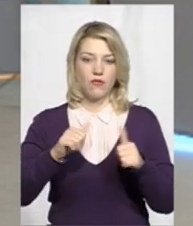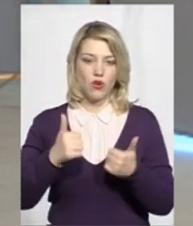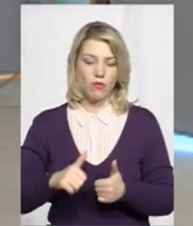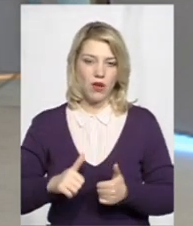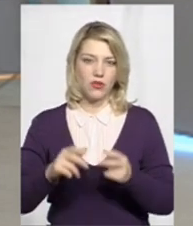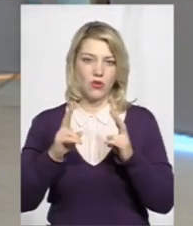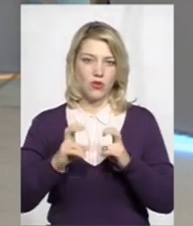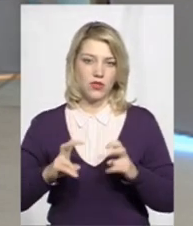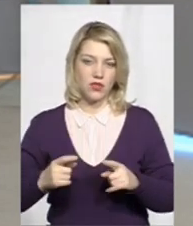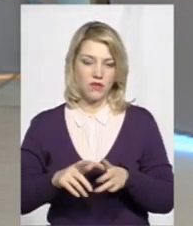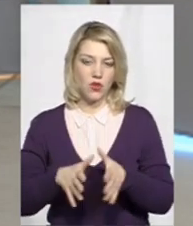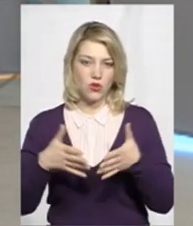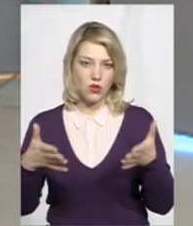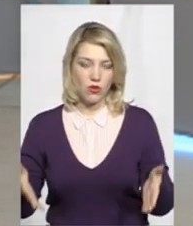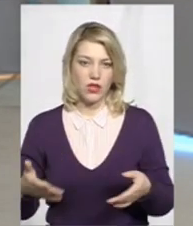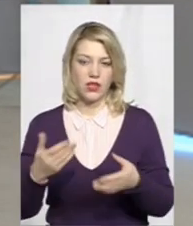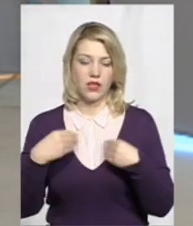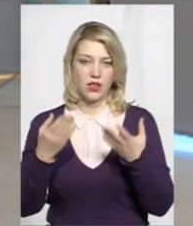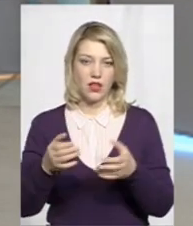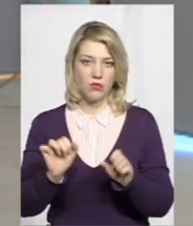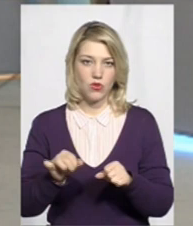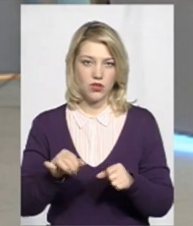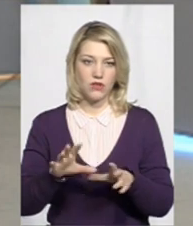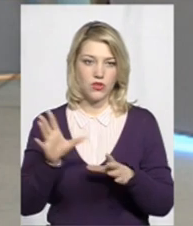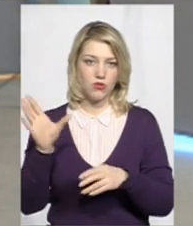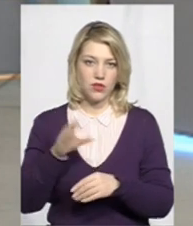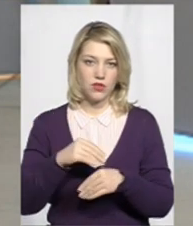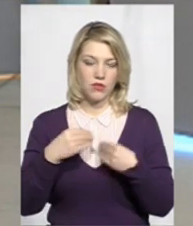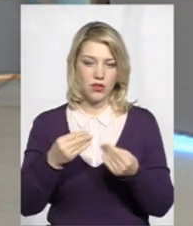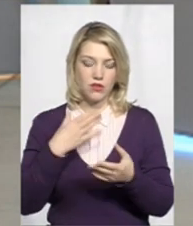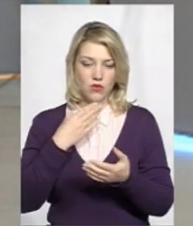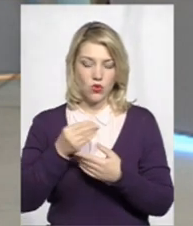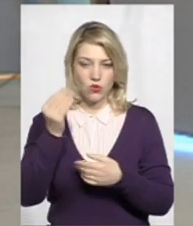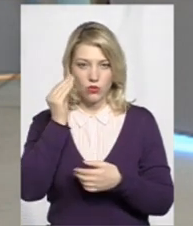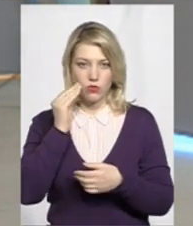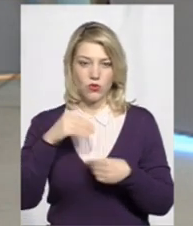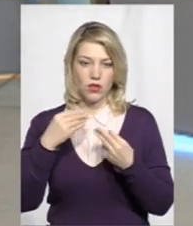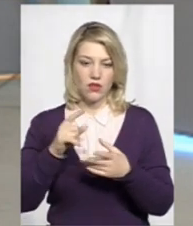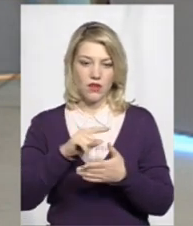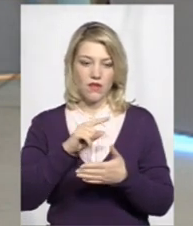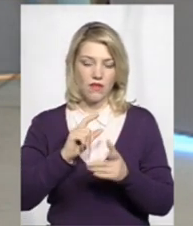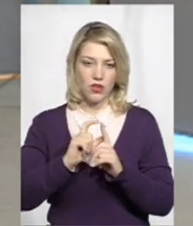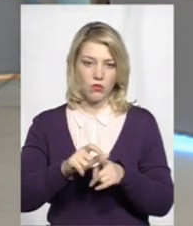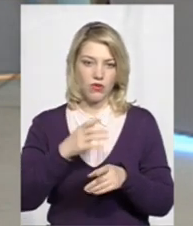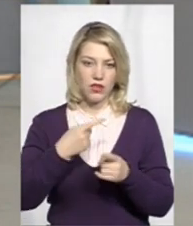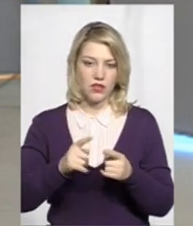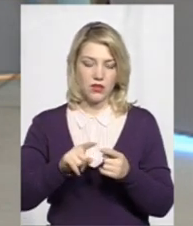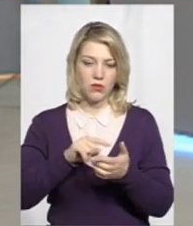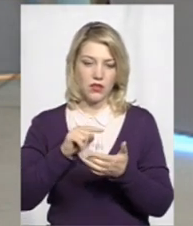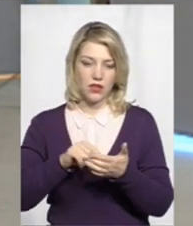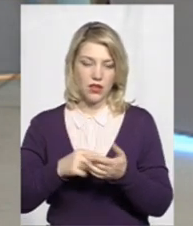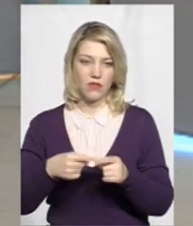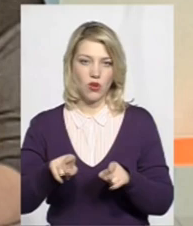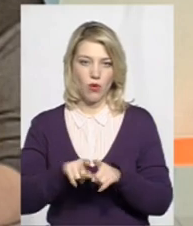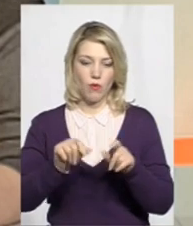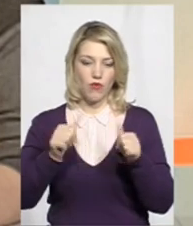такий розлоги. Ми дали можливість всім сказати свою думку, дати відповіді на запитання, і у такому форматі випустили матеріал. Він